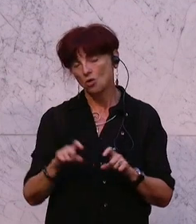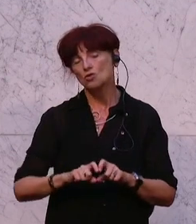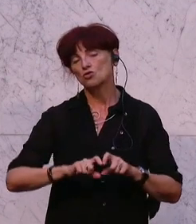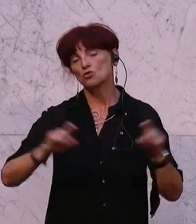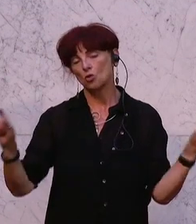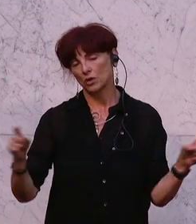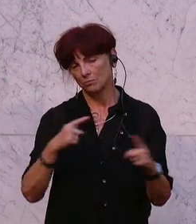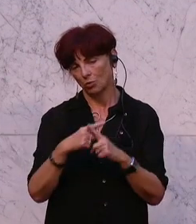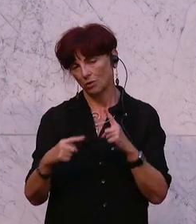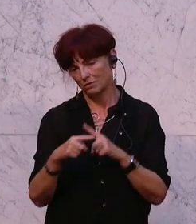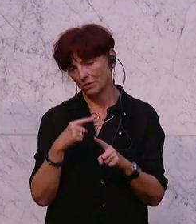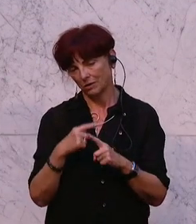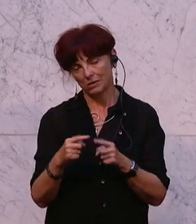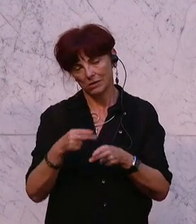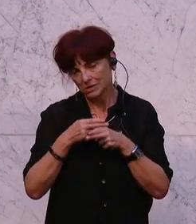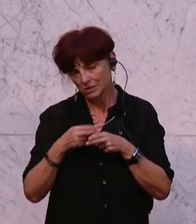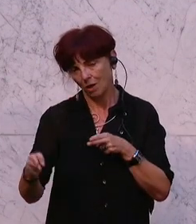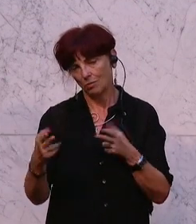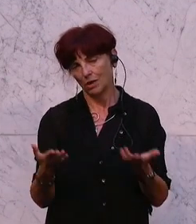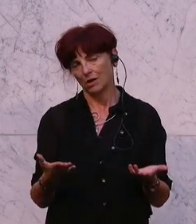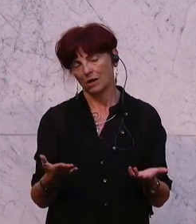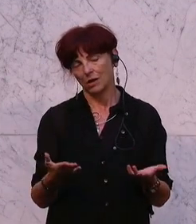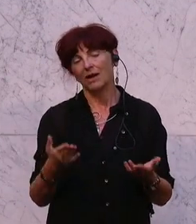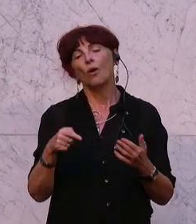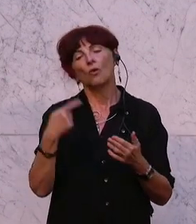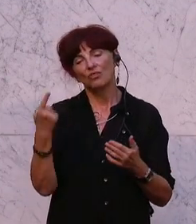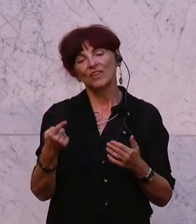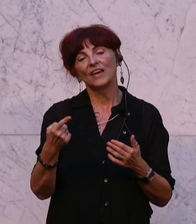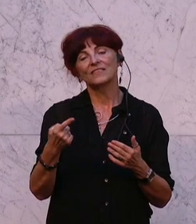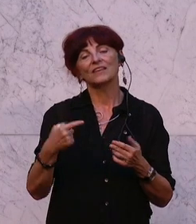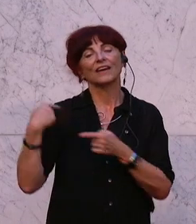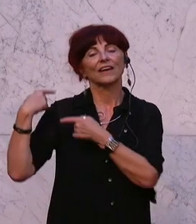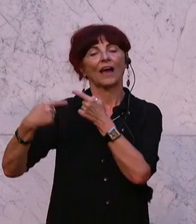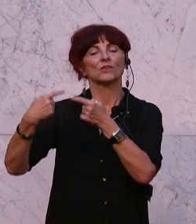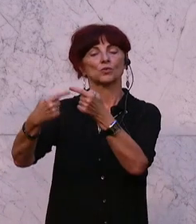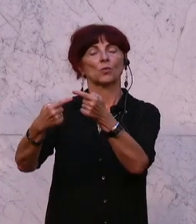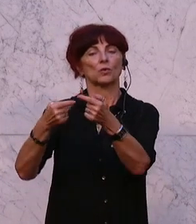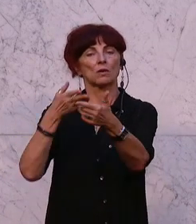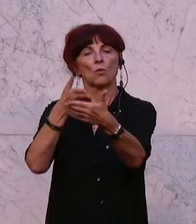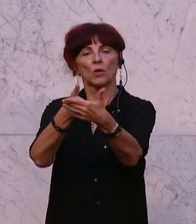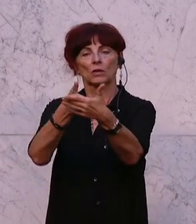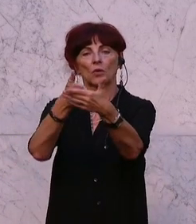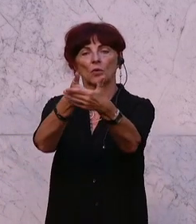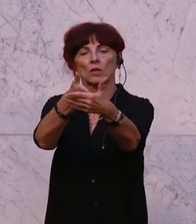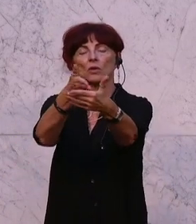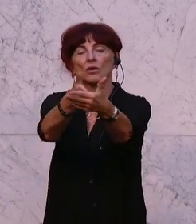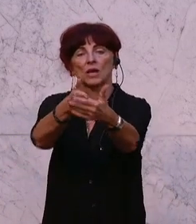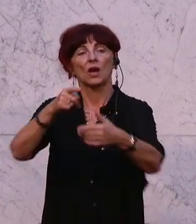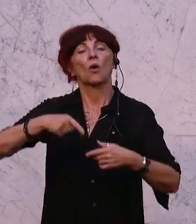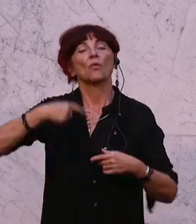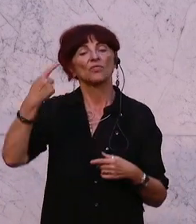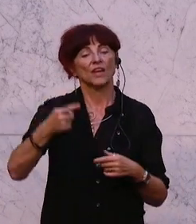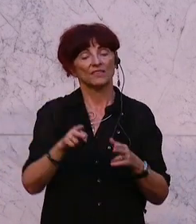Und das ist eine Bürde für die nächsten Generationen, aber auch und vor allem für die nächste Bundesregierung, die nach der nächsten